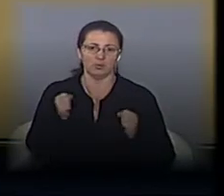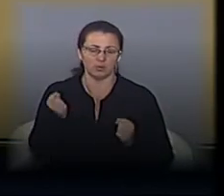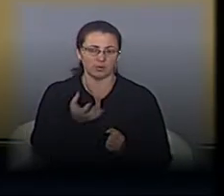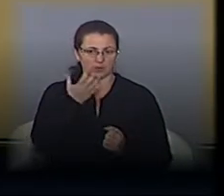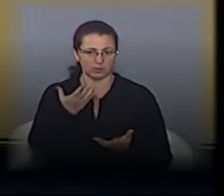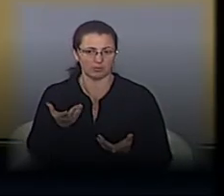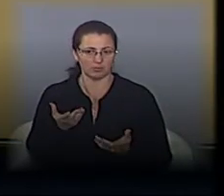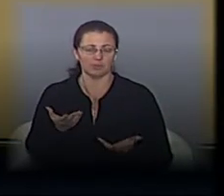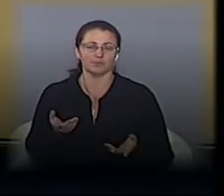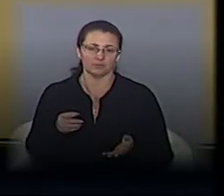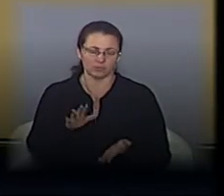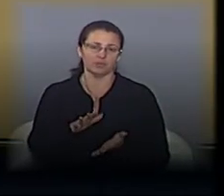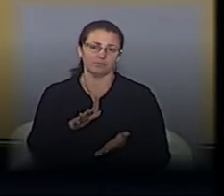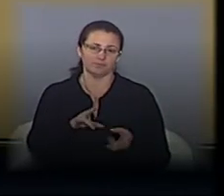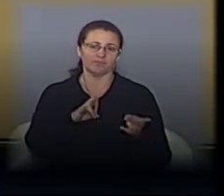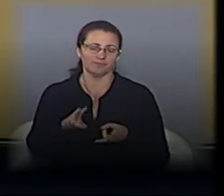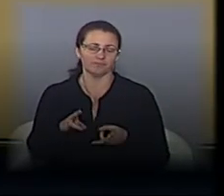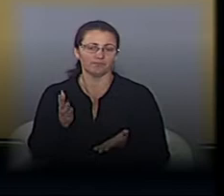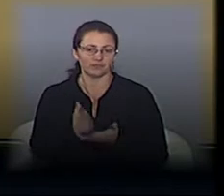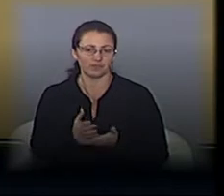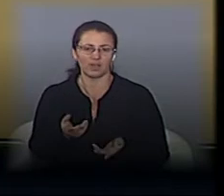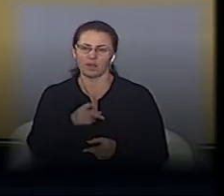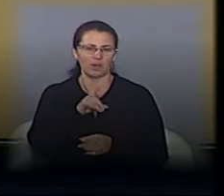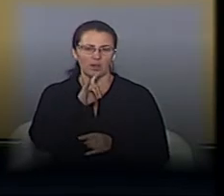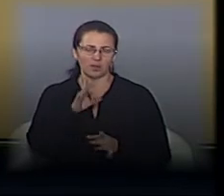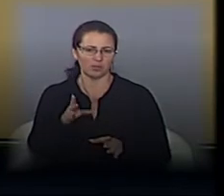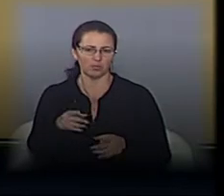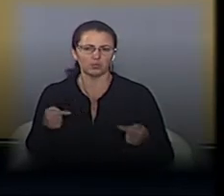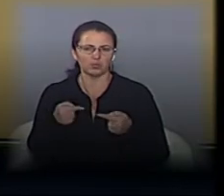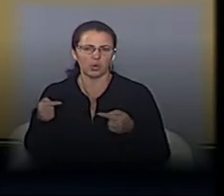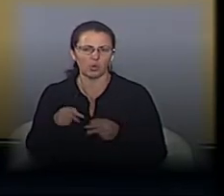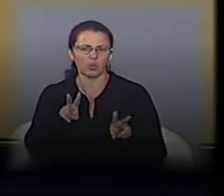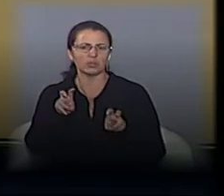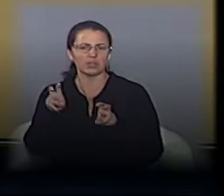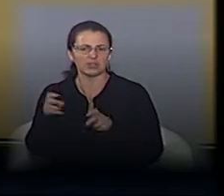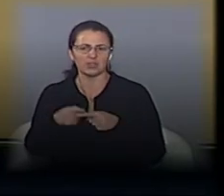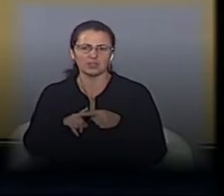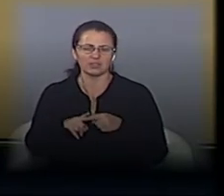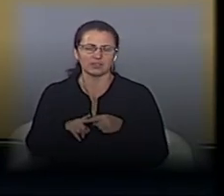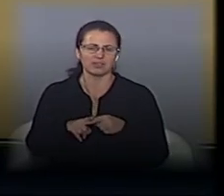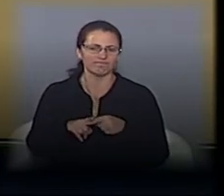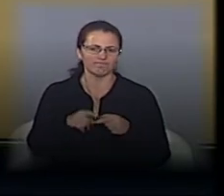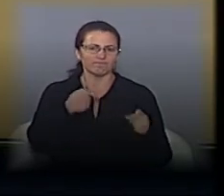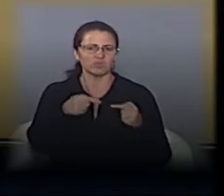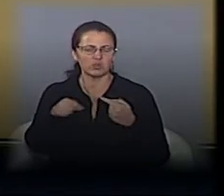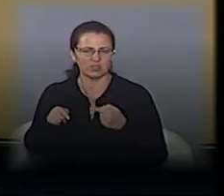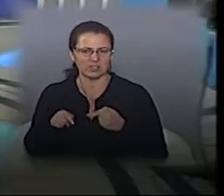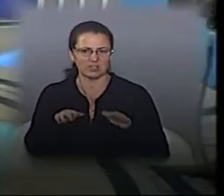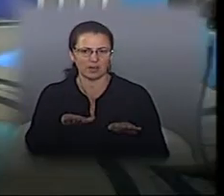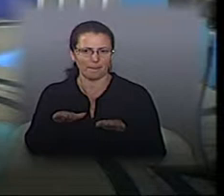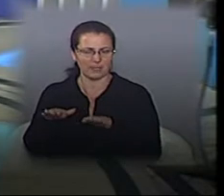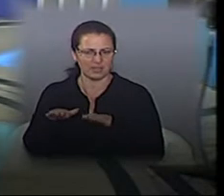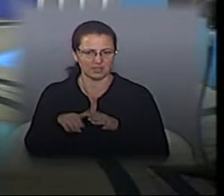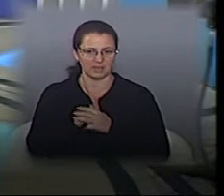проблеми, вони спостерігаються у всіх містах, я не буду конкретно називати в обласних центрах. Тобто це не тільки є Львів унікальний, так. Ну і,